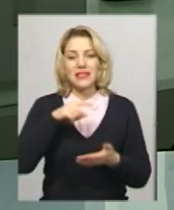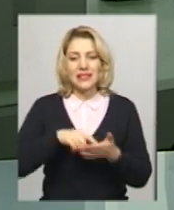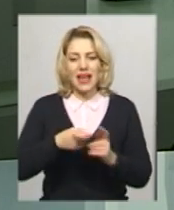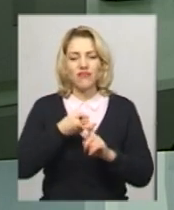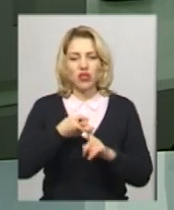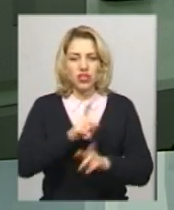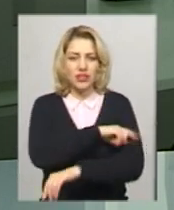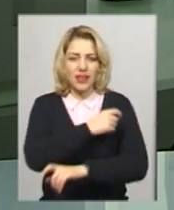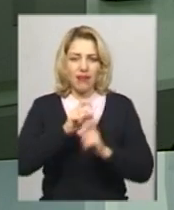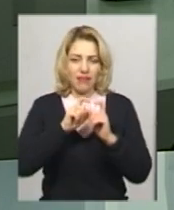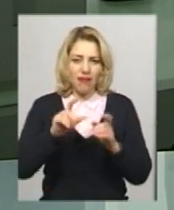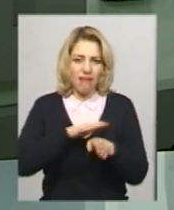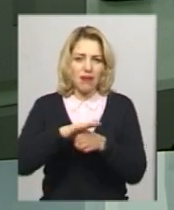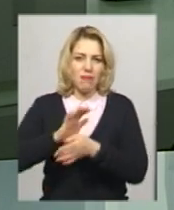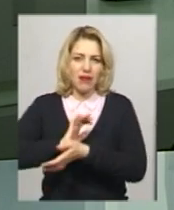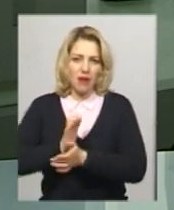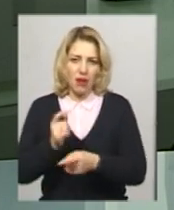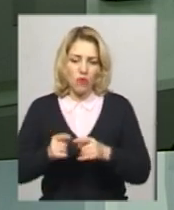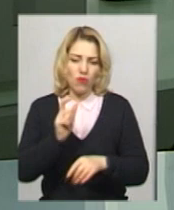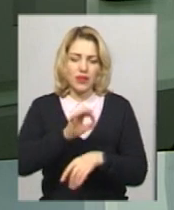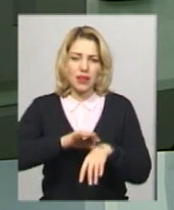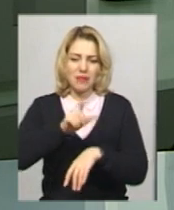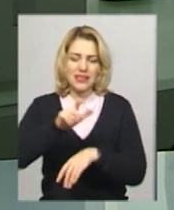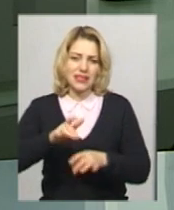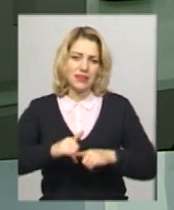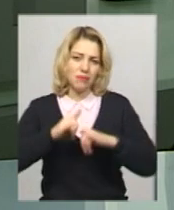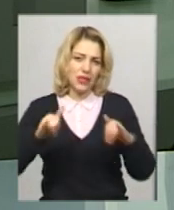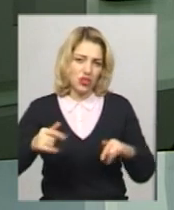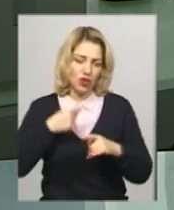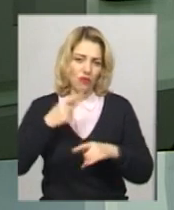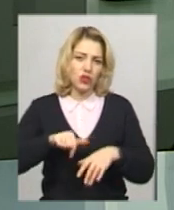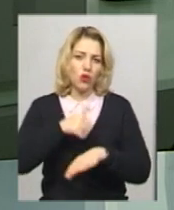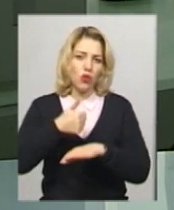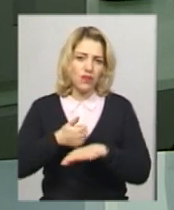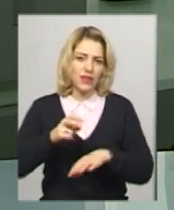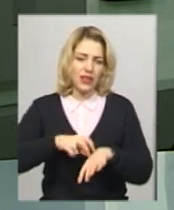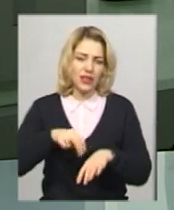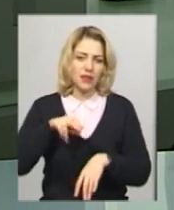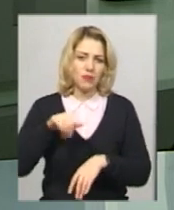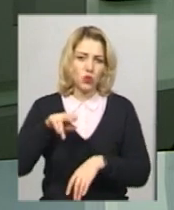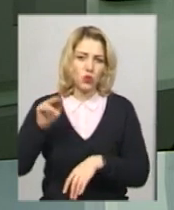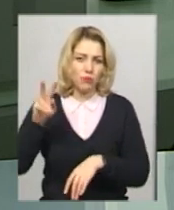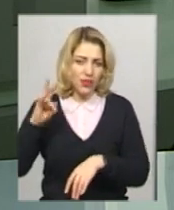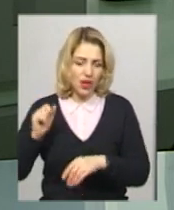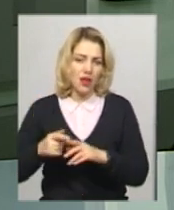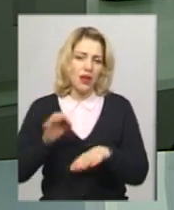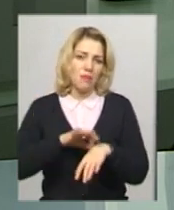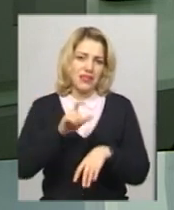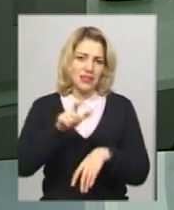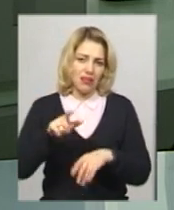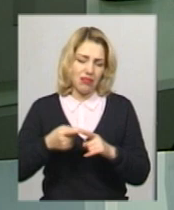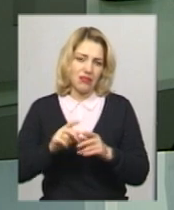лікарня переповнена, пацієнтів у закладі більшає. Про це говорить головна лікарка Оксана Піддубна. Пацієнти в основному з Хмельницького.